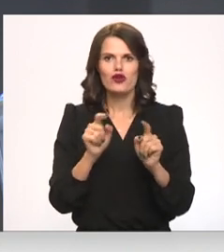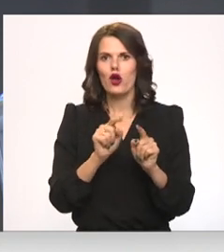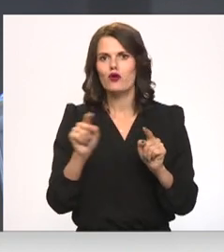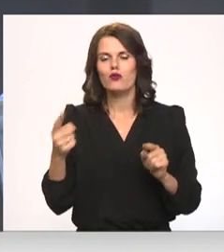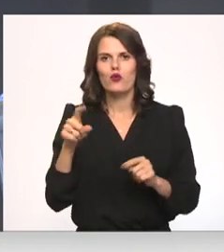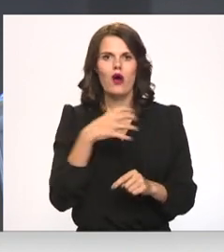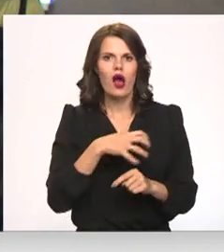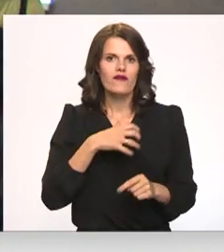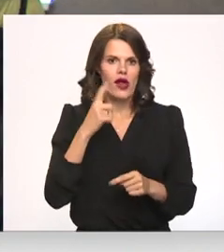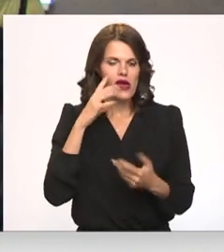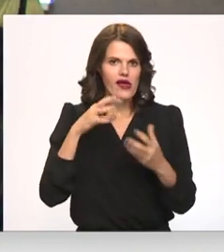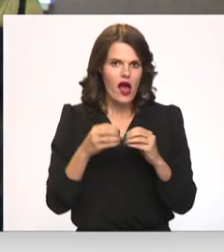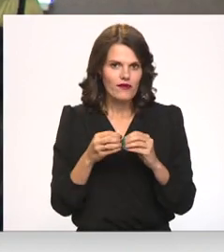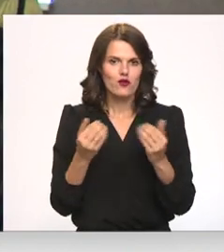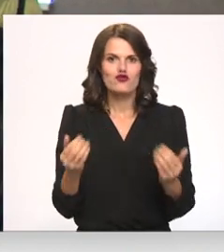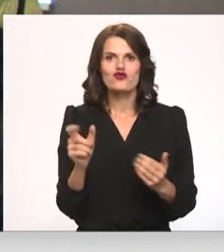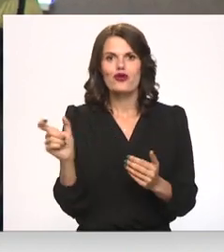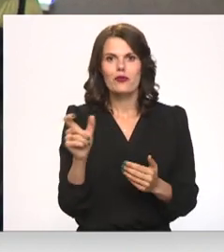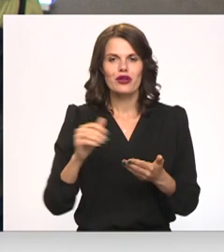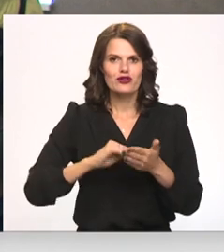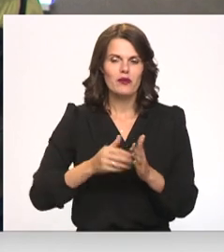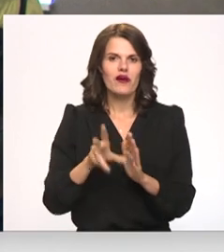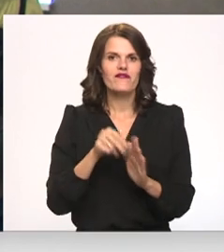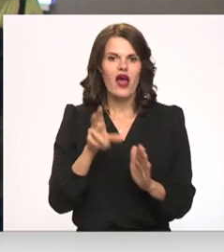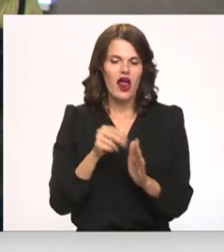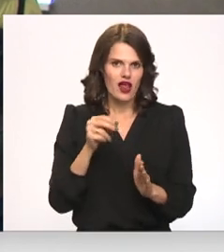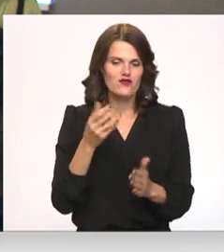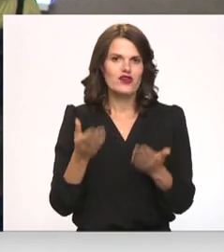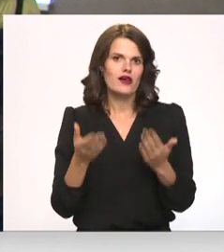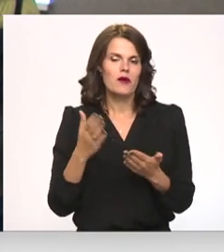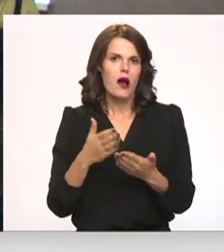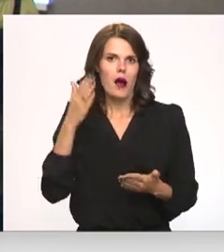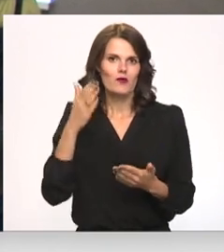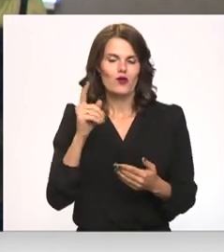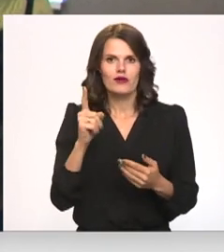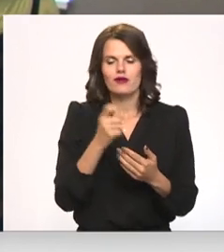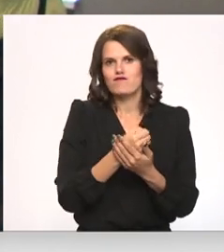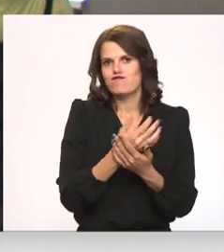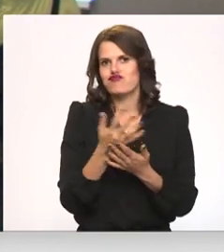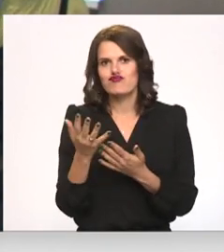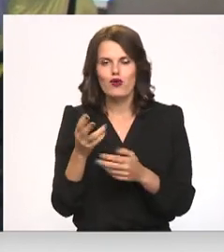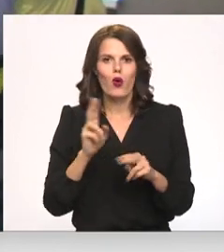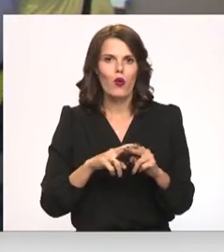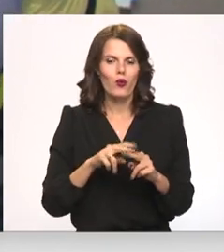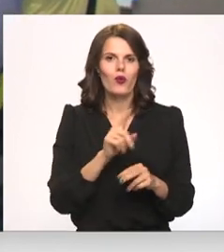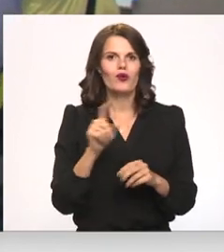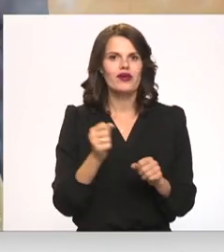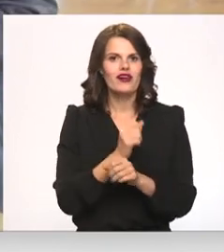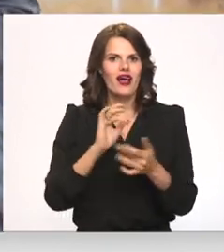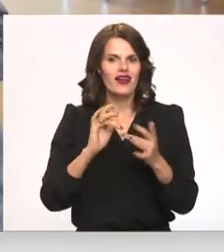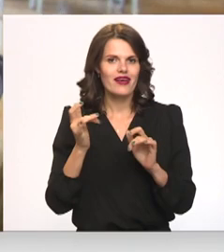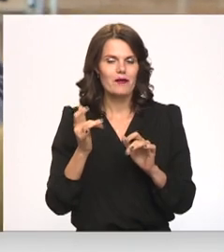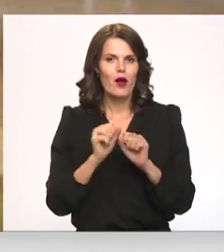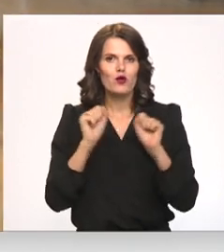kas ir jāievēro. Šī brīža apstākļos vēlēšaniespējuma apdraudējuma spektris ir tikai paplašanājies. Vēlklāt pastāv ne tikai kiberdrošības